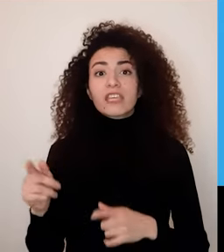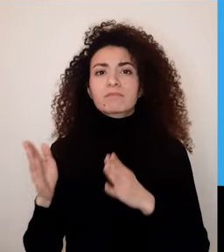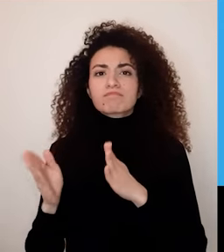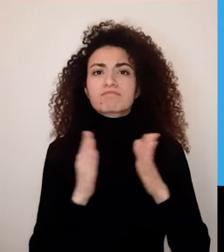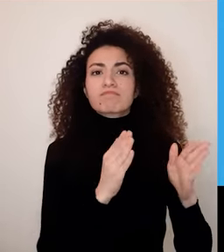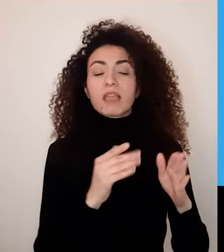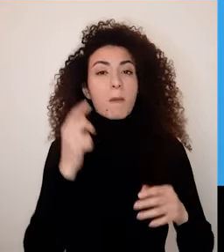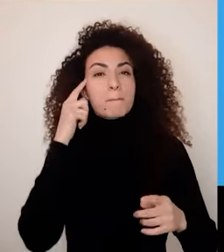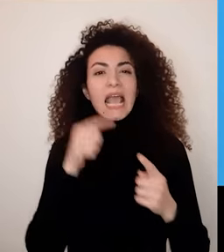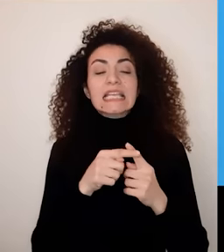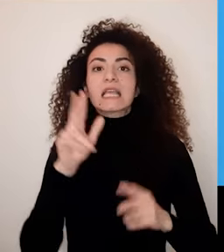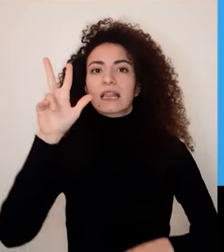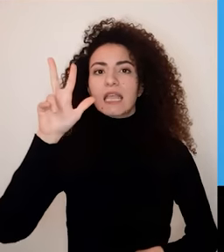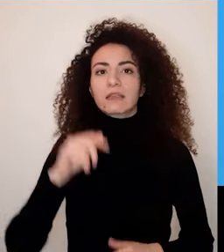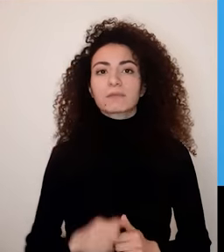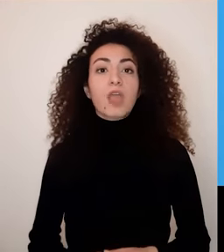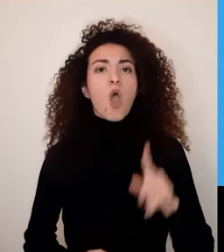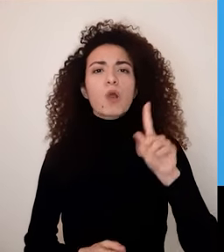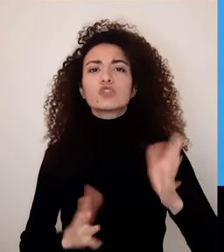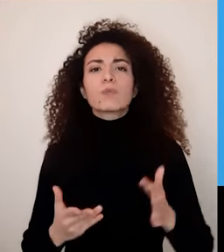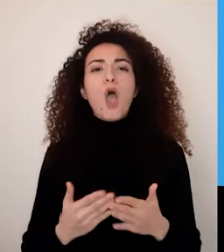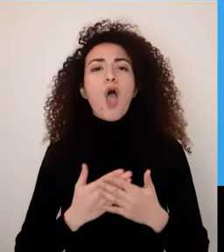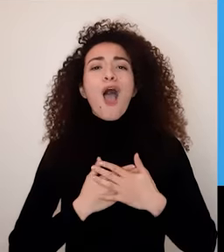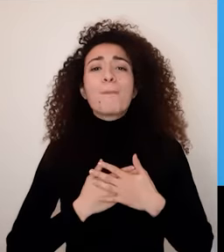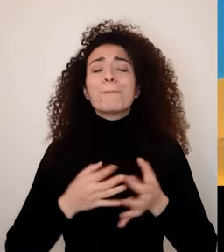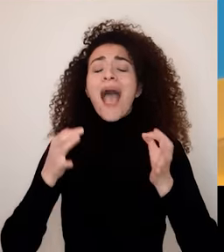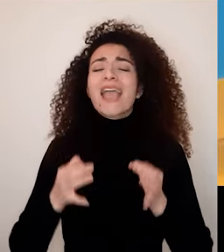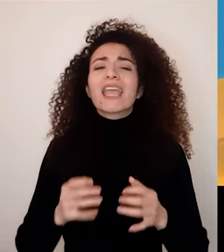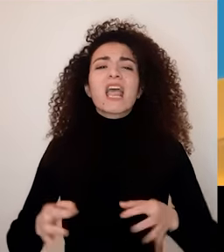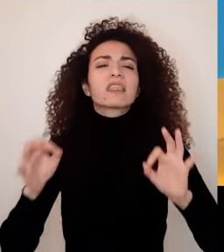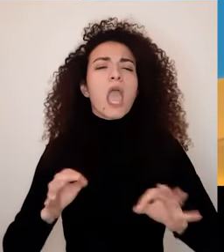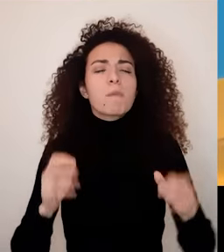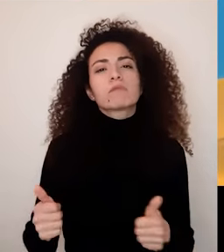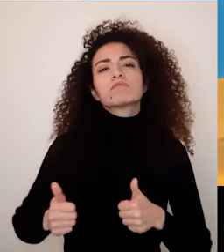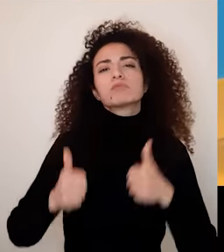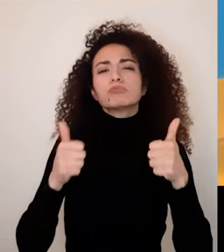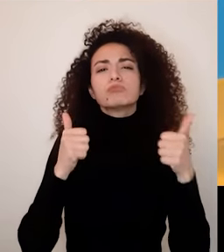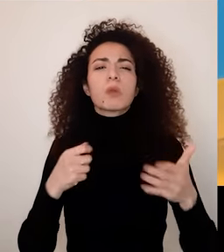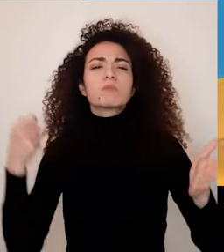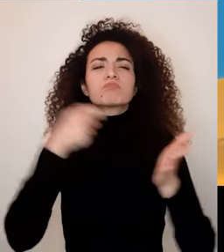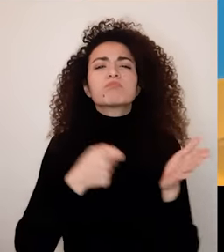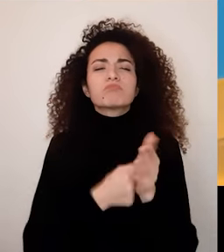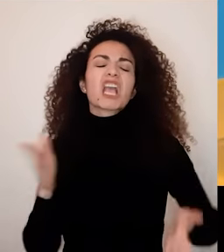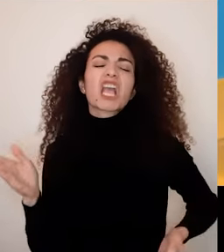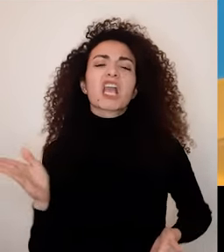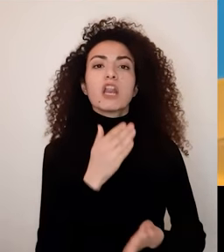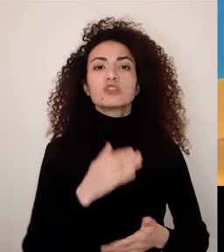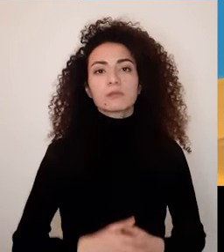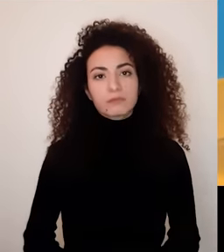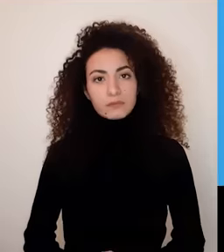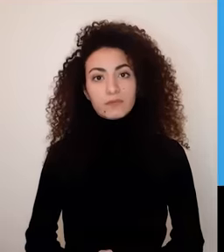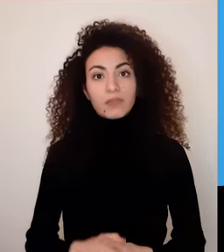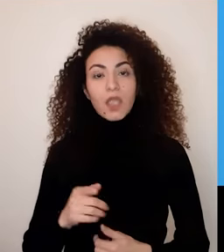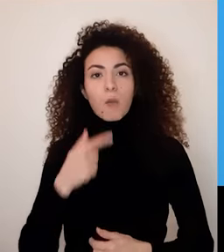فينا هاي القناعات من بين عدة أساطير رح نركز على ثلاثة أسطورة الأولى الحب الحقيقي ينتصر على كل